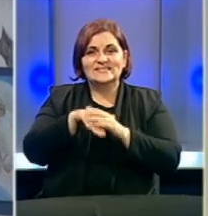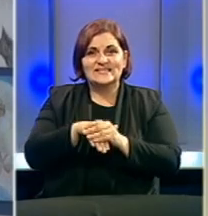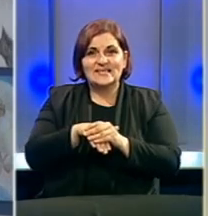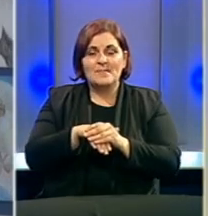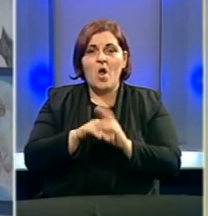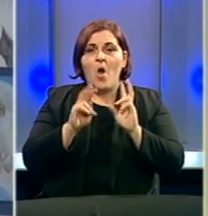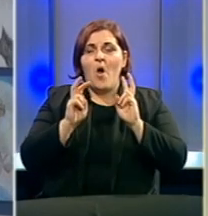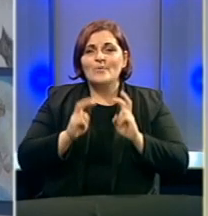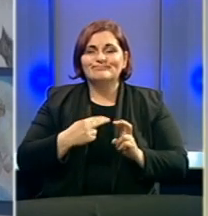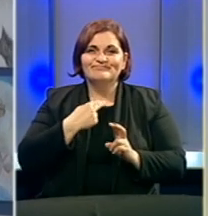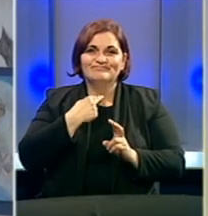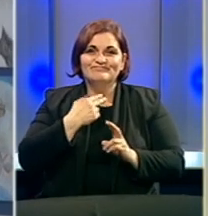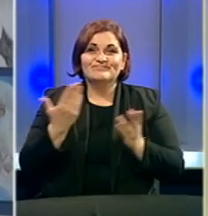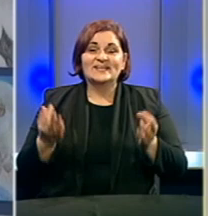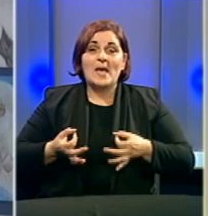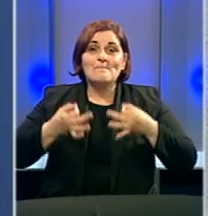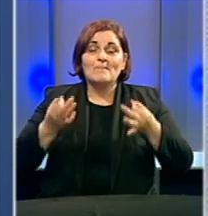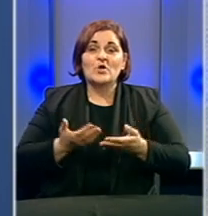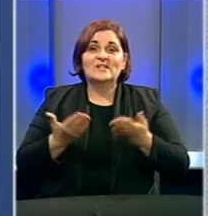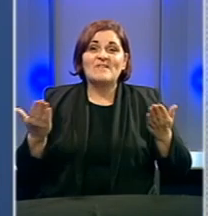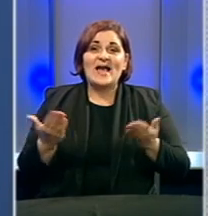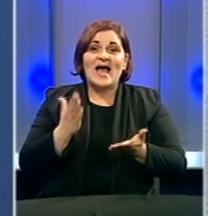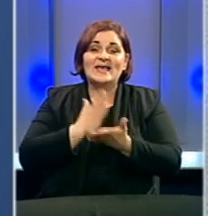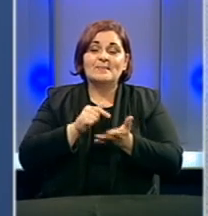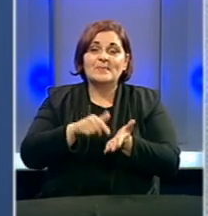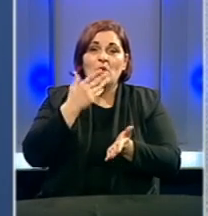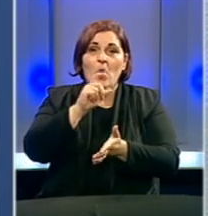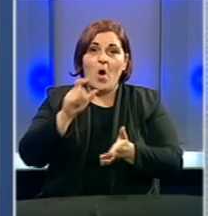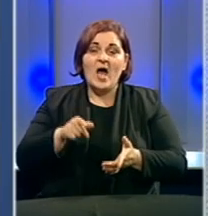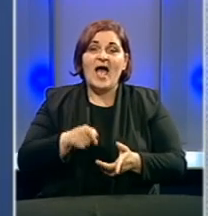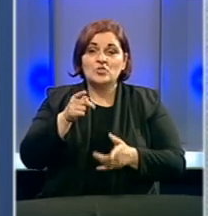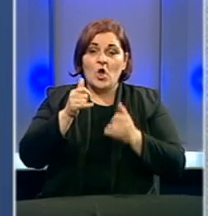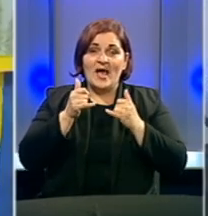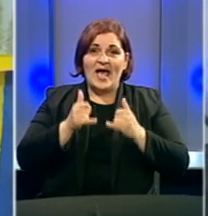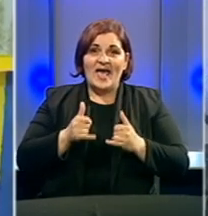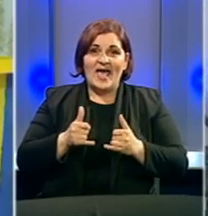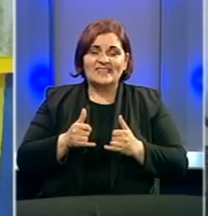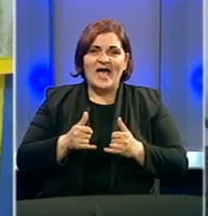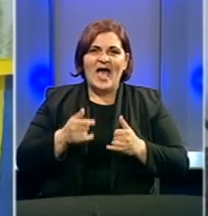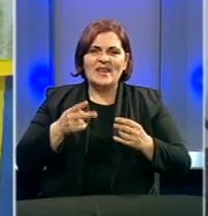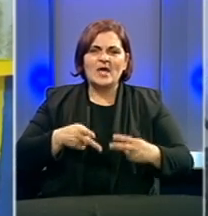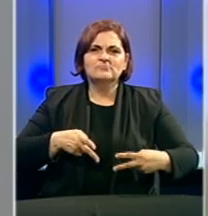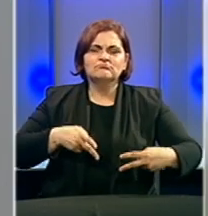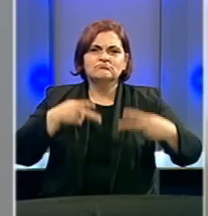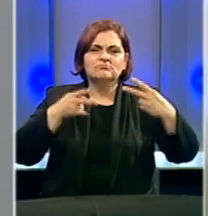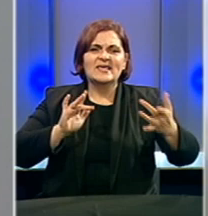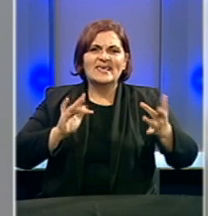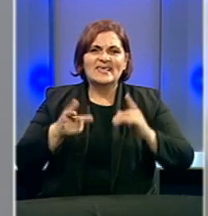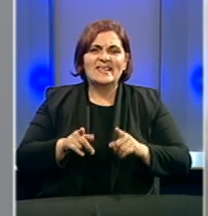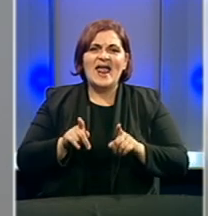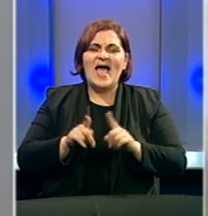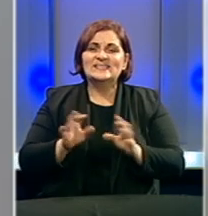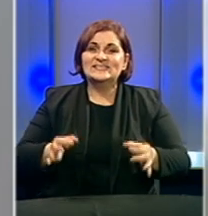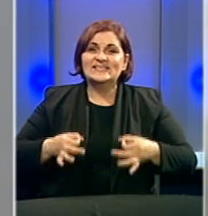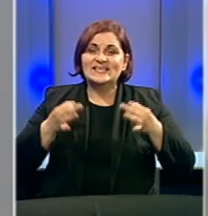ostali su uskraćeni za proslavu kakva dolikuje ovoj školi. Toga dana slavili su putem online platformi, a istinska